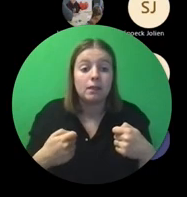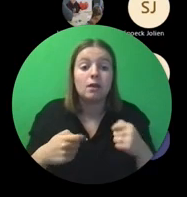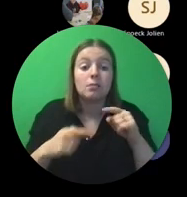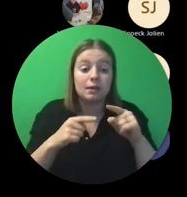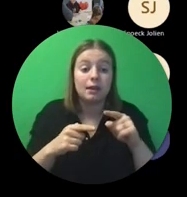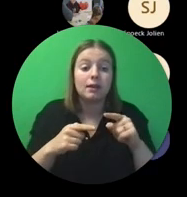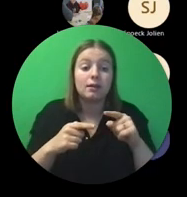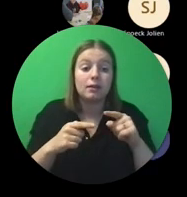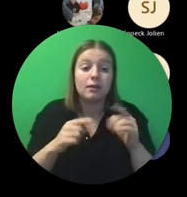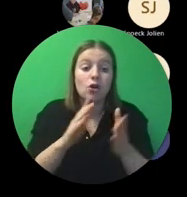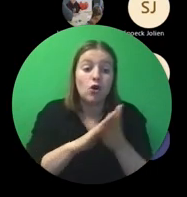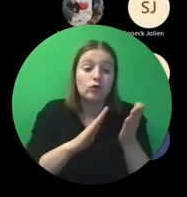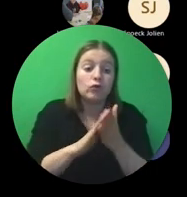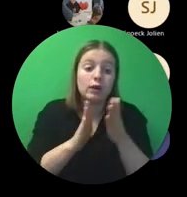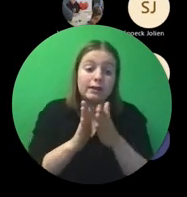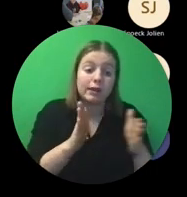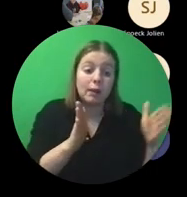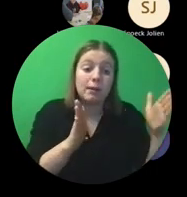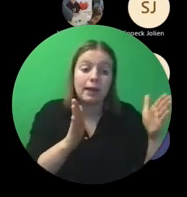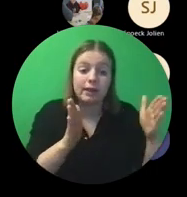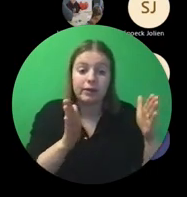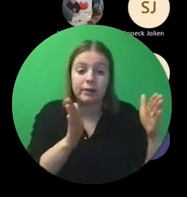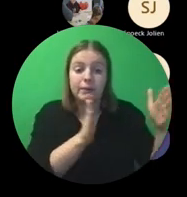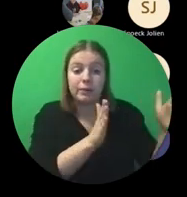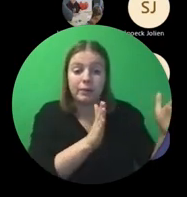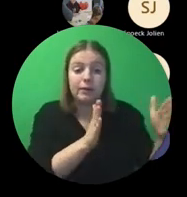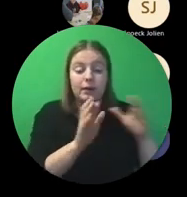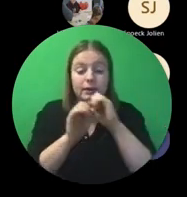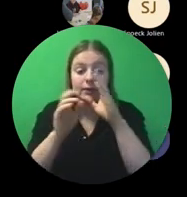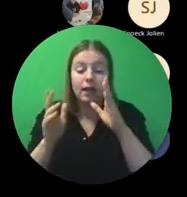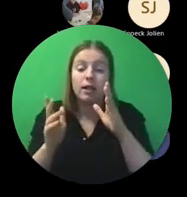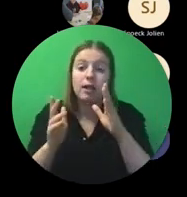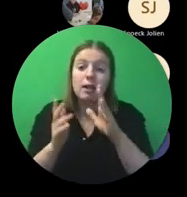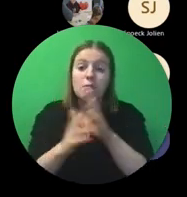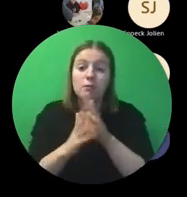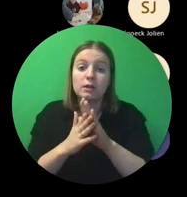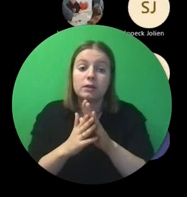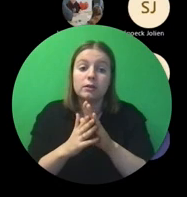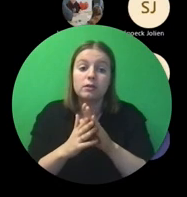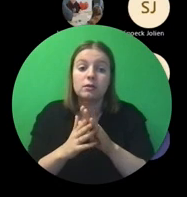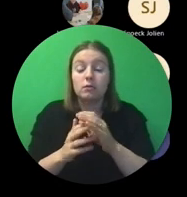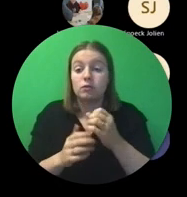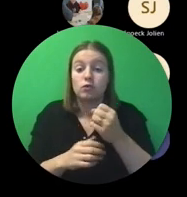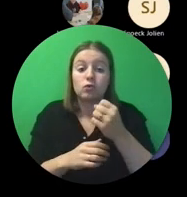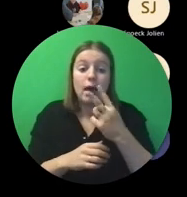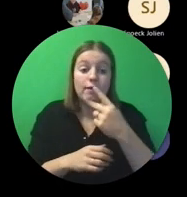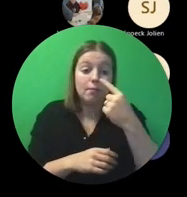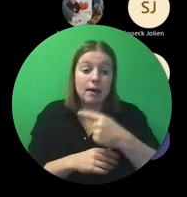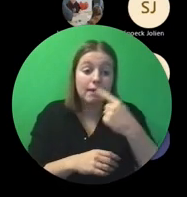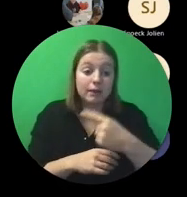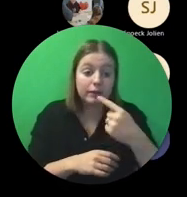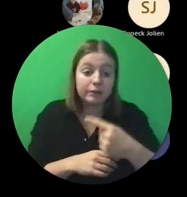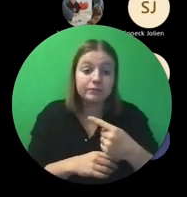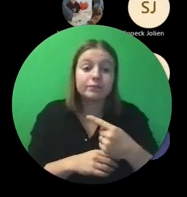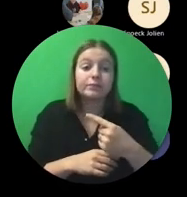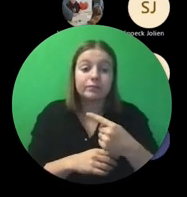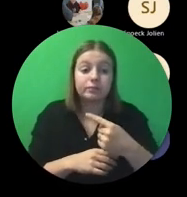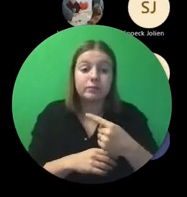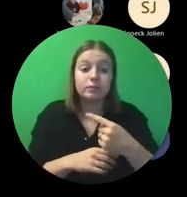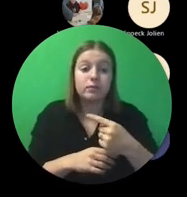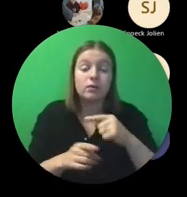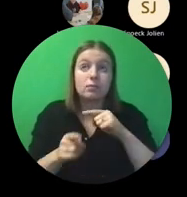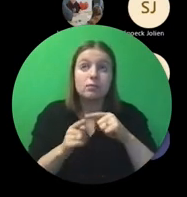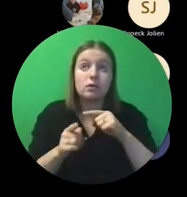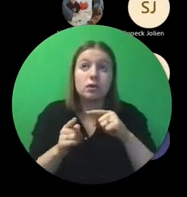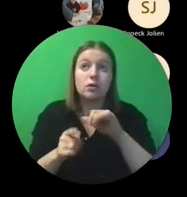uitvoeringstermijn van uw project ook gewoon mee op. Dus als je voor 12 maand had voorzien, dan was het,